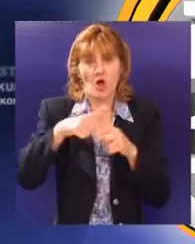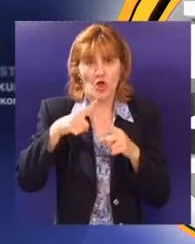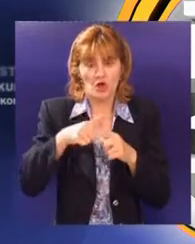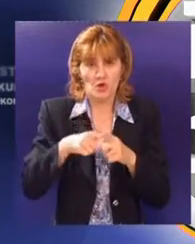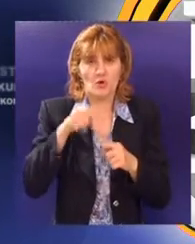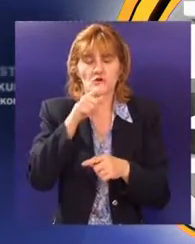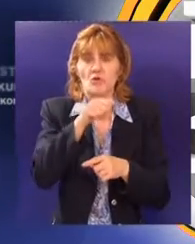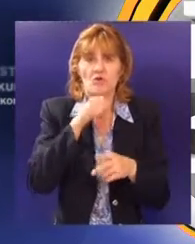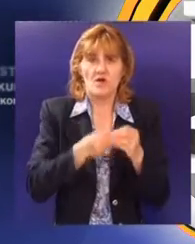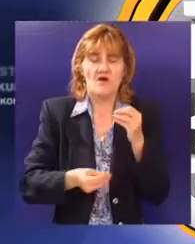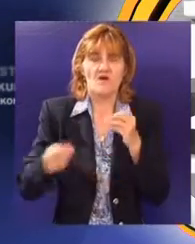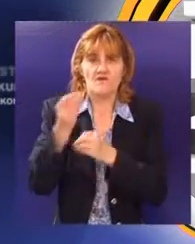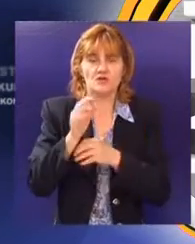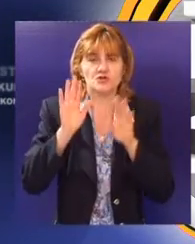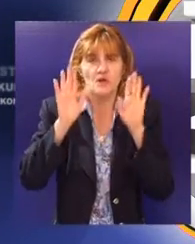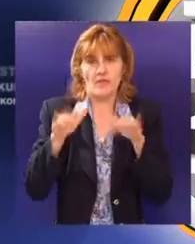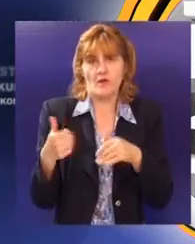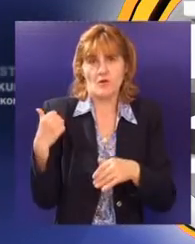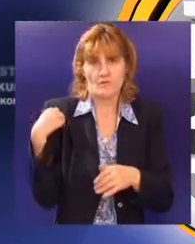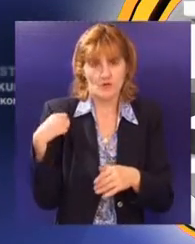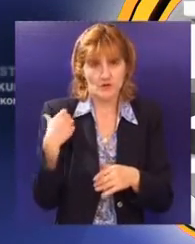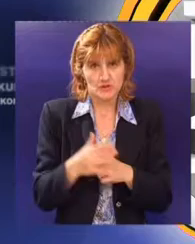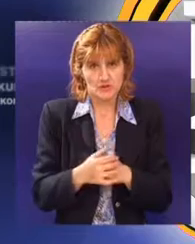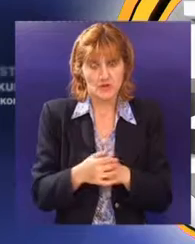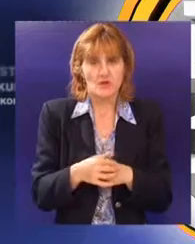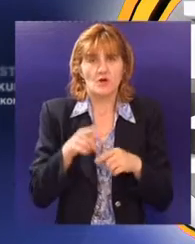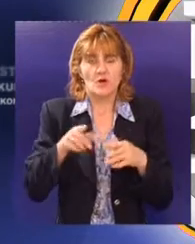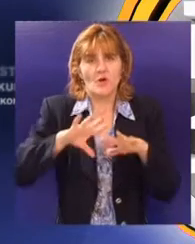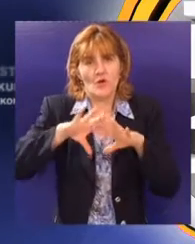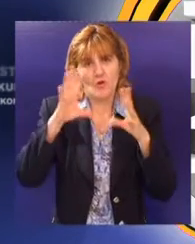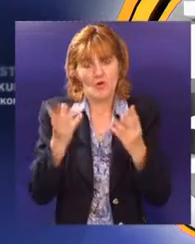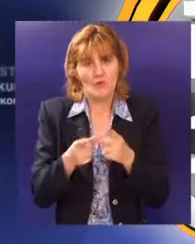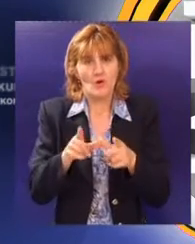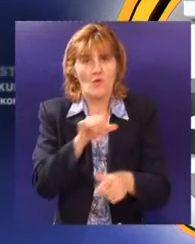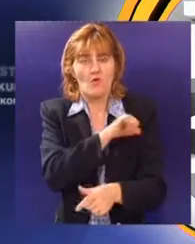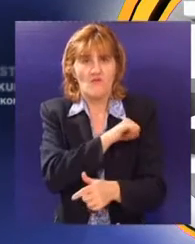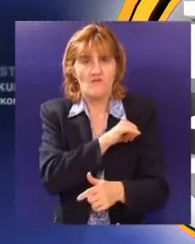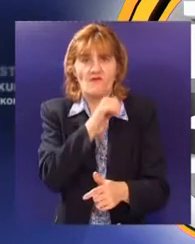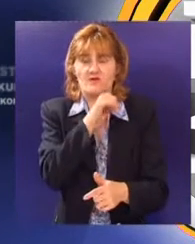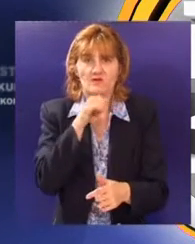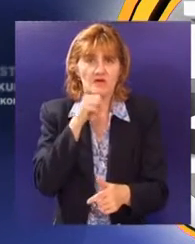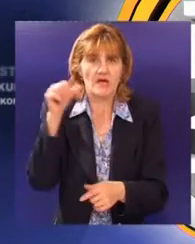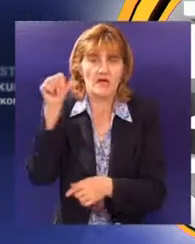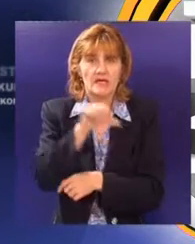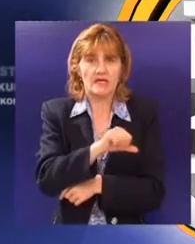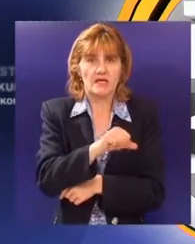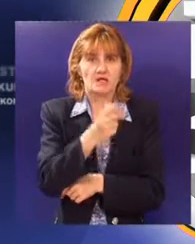odsto više u odnosu na prošlu godinu. Ukupna količina prirodnog gasa planirana za potrebe Vojvodine u ovoj godini iznosi